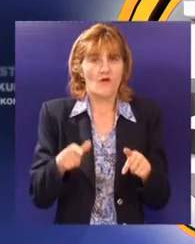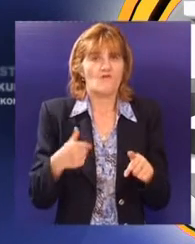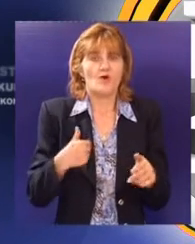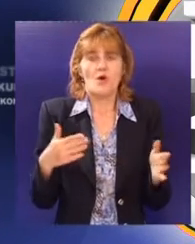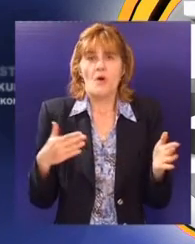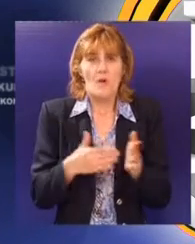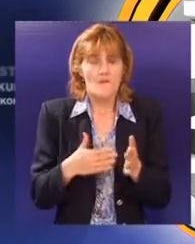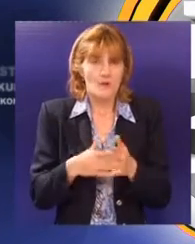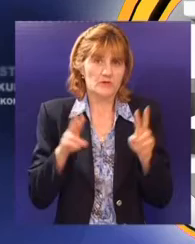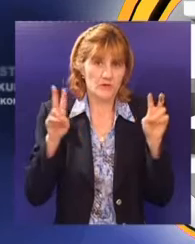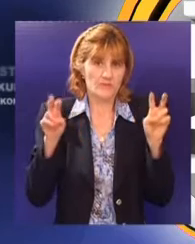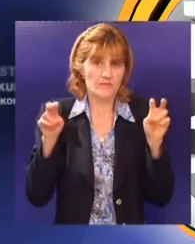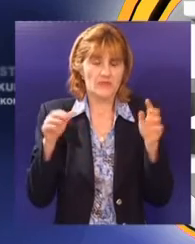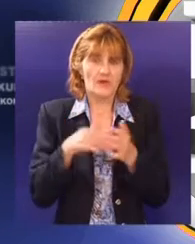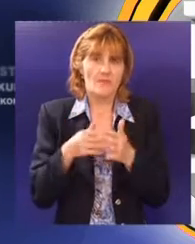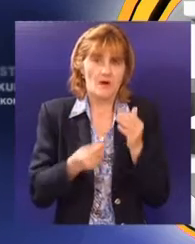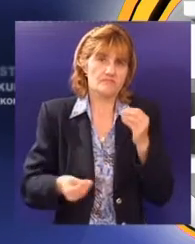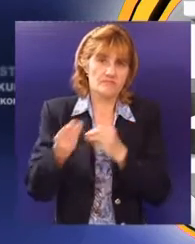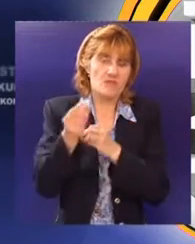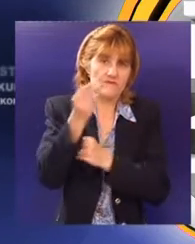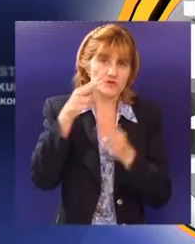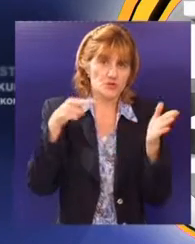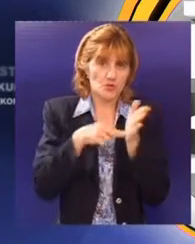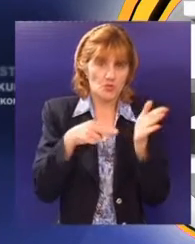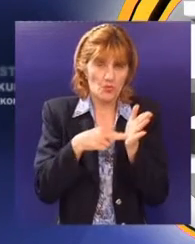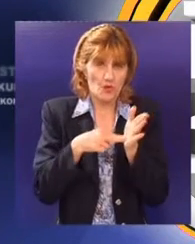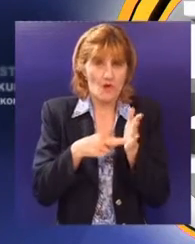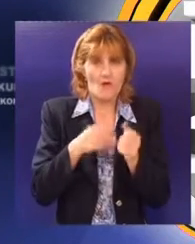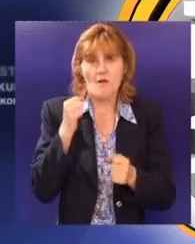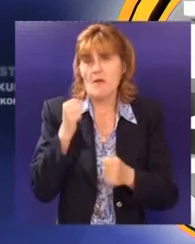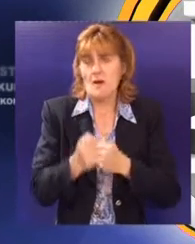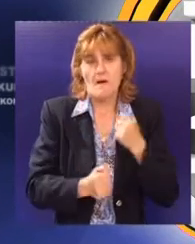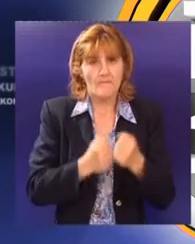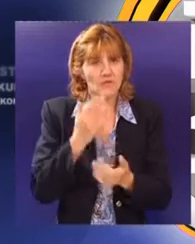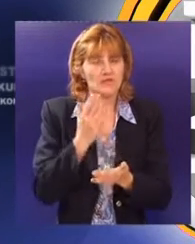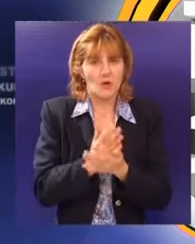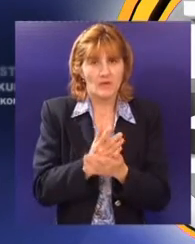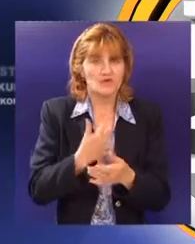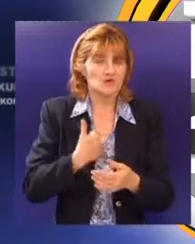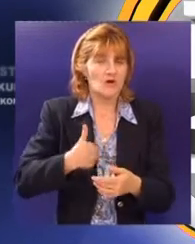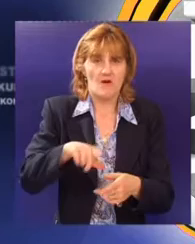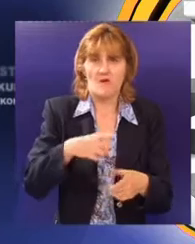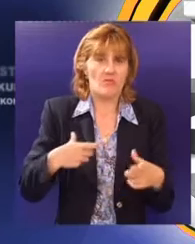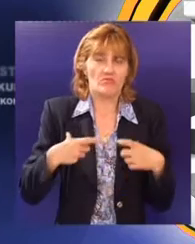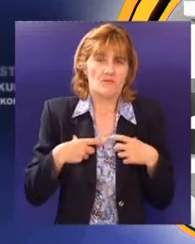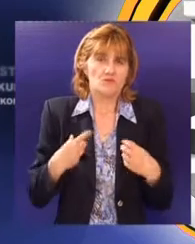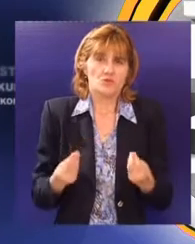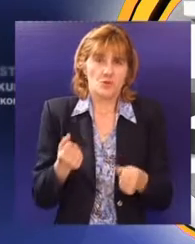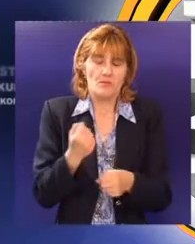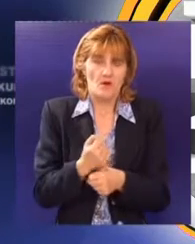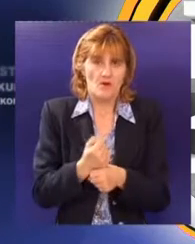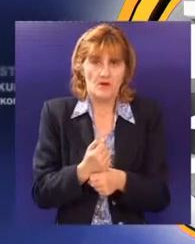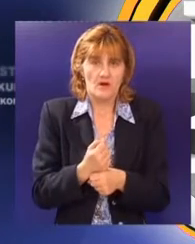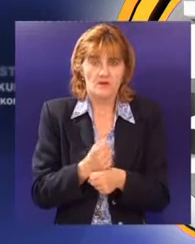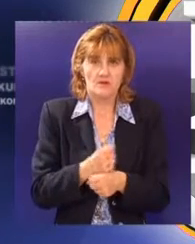potrebu i luksus poznacimo naoda da povećamo cijenu električne energije da ćemo veoma brzo doći u situaciju da nećemo moći da adekvatno obavljamo i da